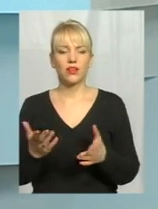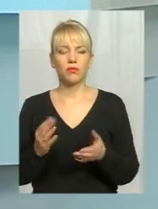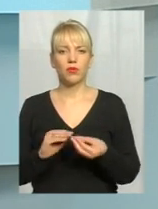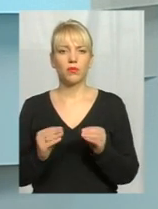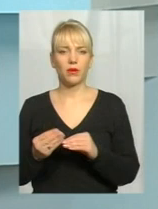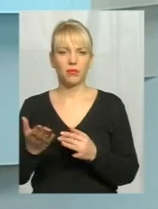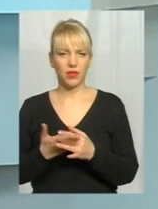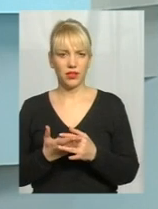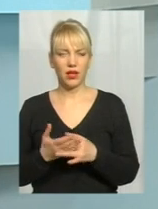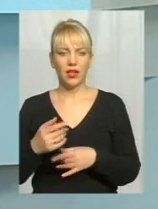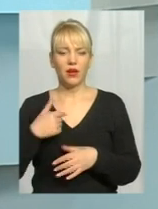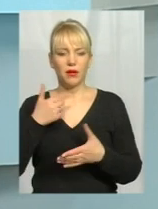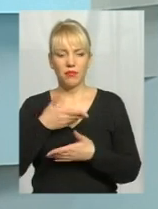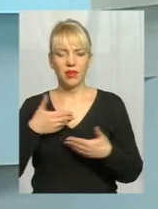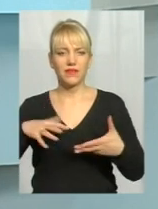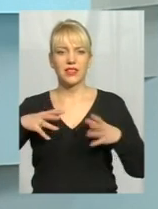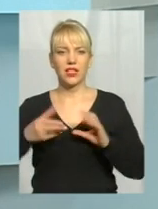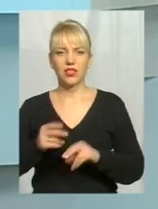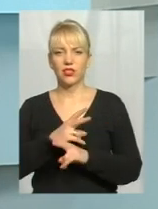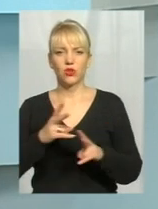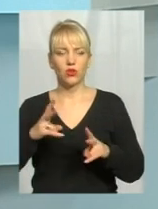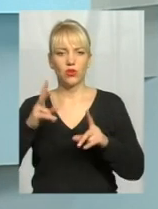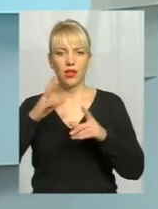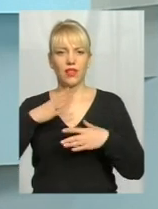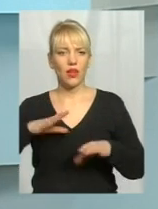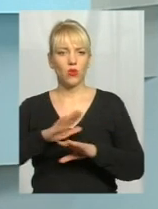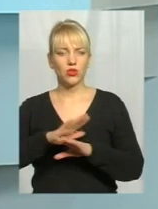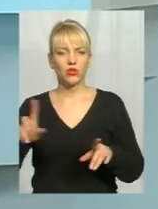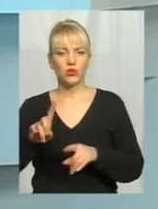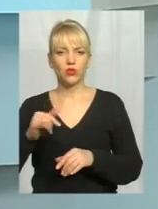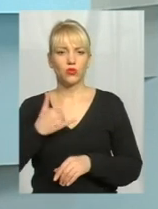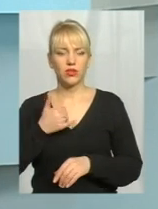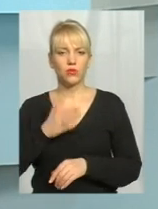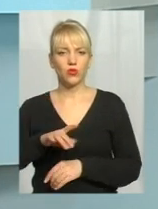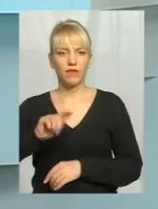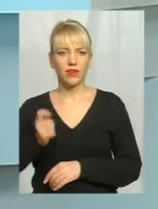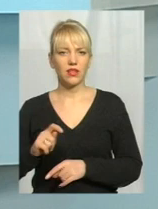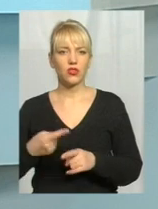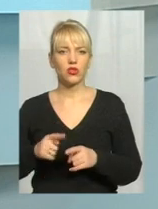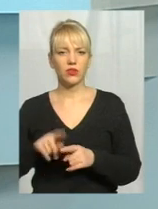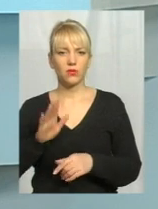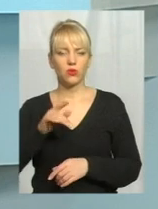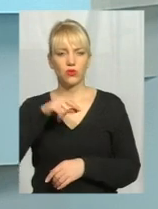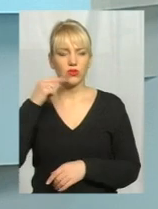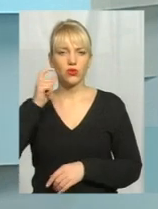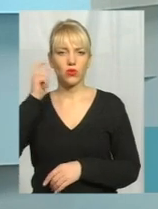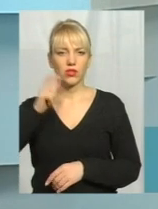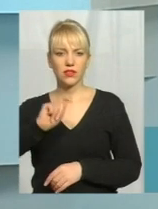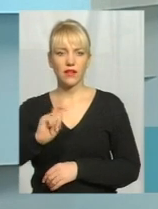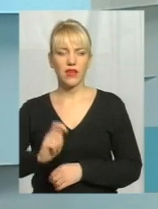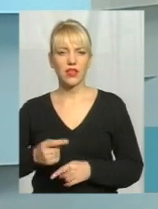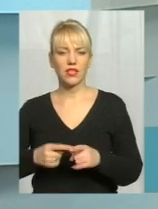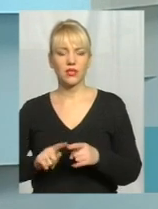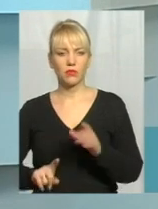пільг. Ми взагалі ніхто не очікував, що в нас буде війна, що це буде російсько-українська війна, що вона розпочнеться